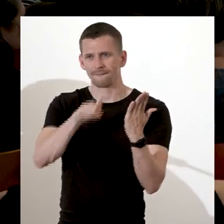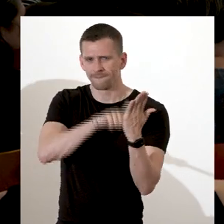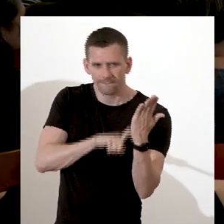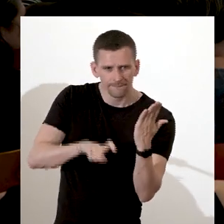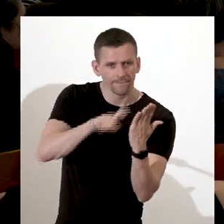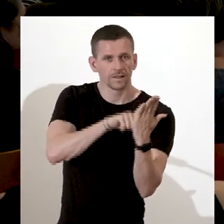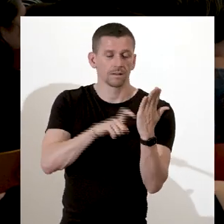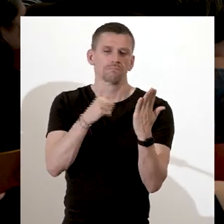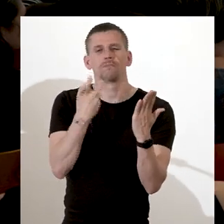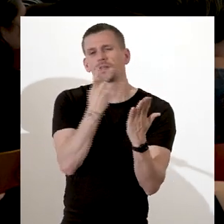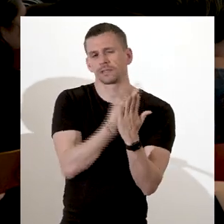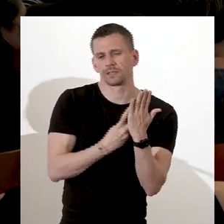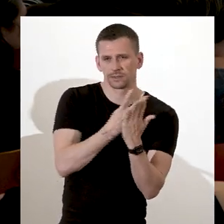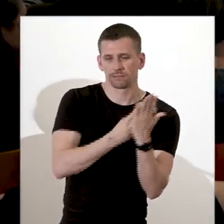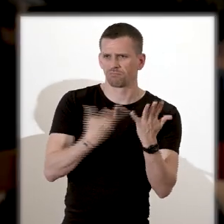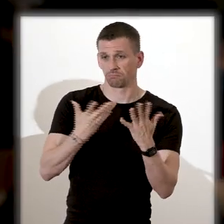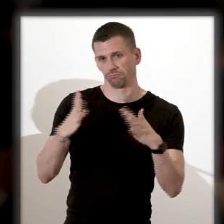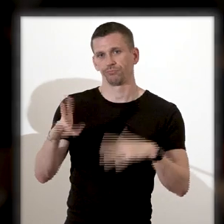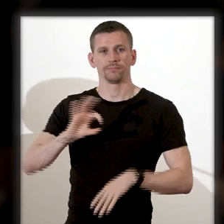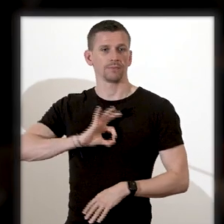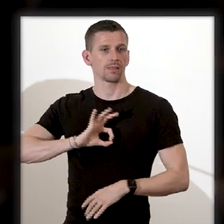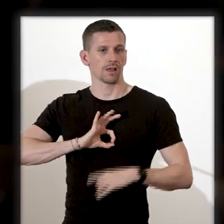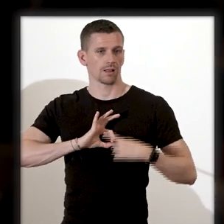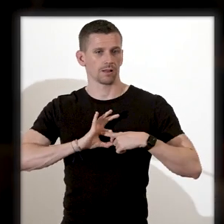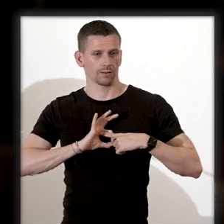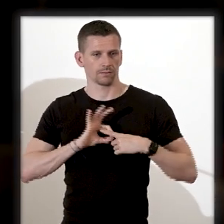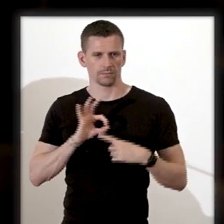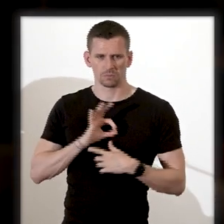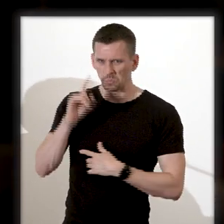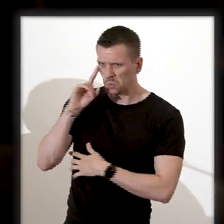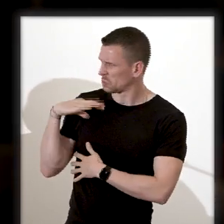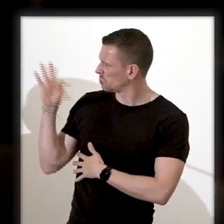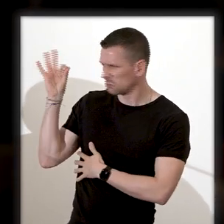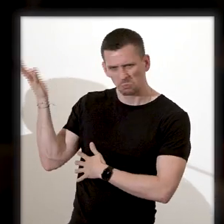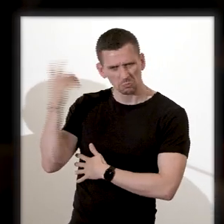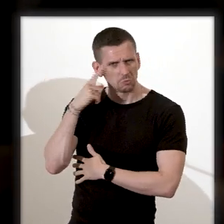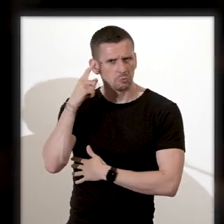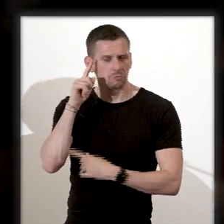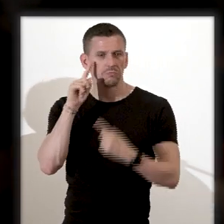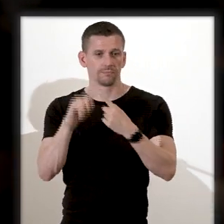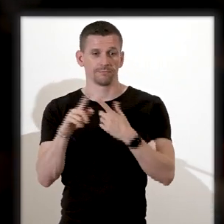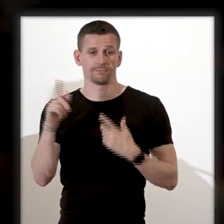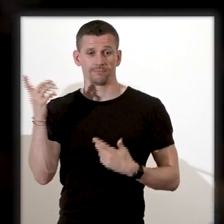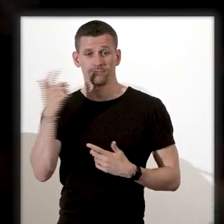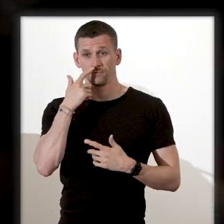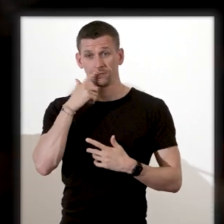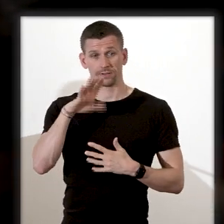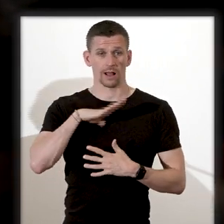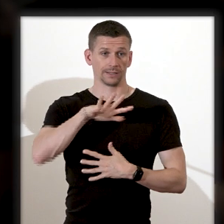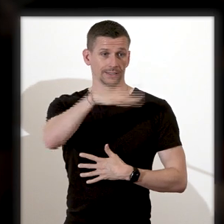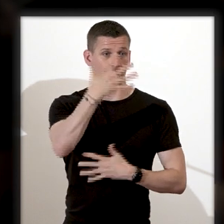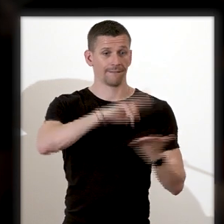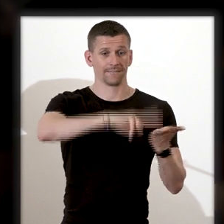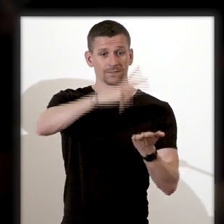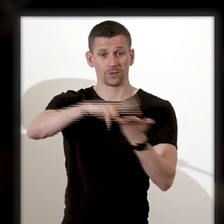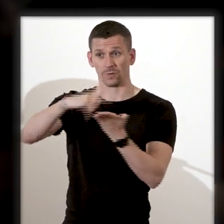d'une médaille, puisque ce que vous voyez à l'image va avoir une quinzaine de versions différentes de ce croquis dont je vais